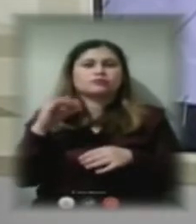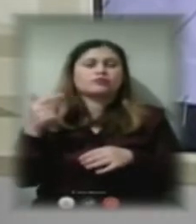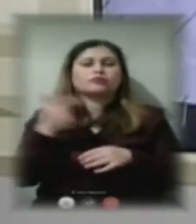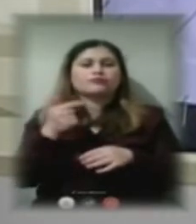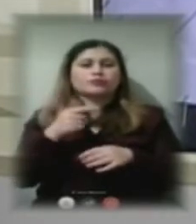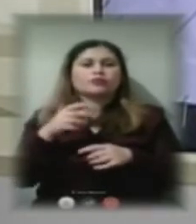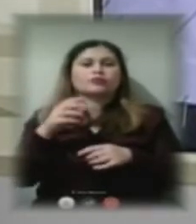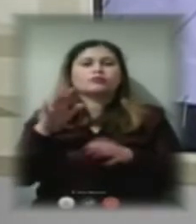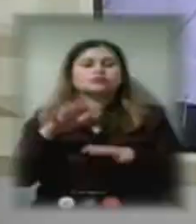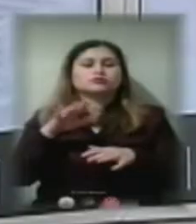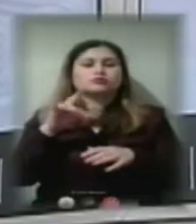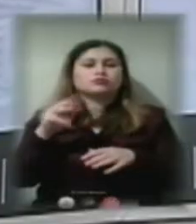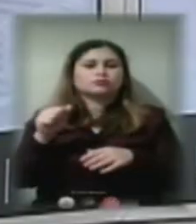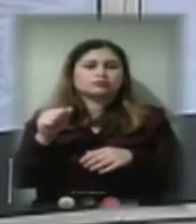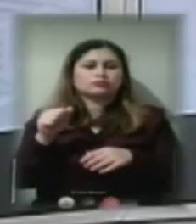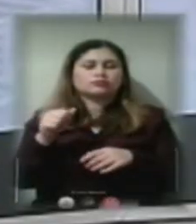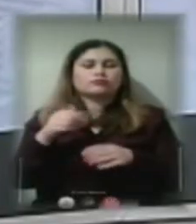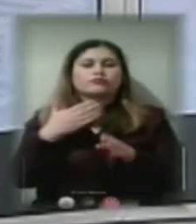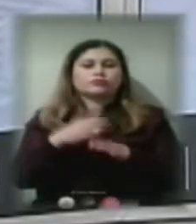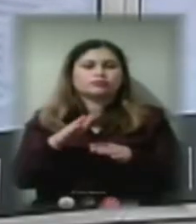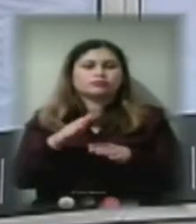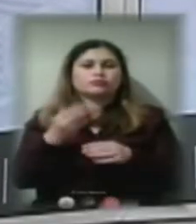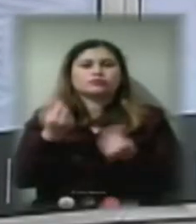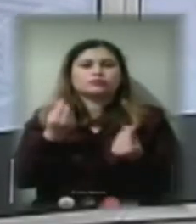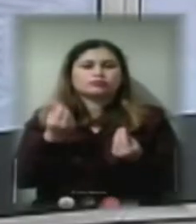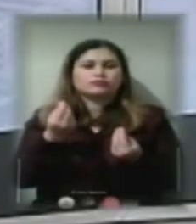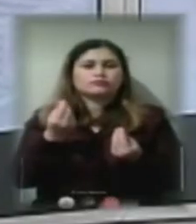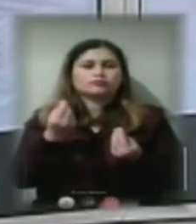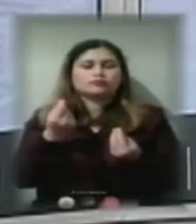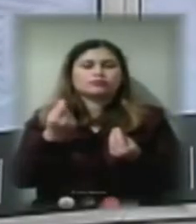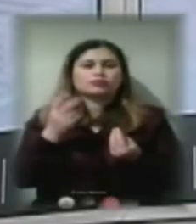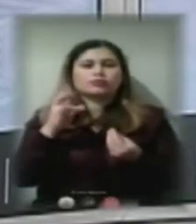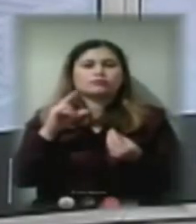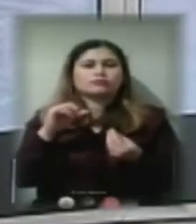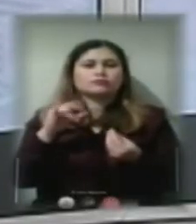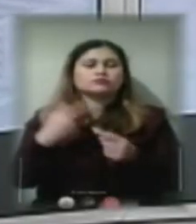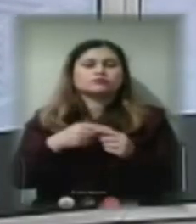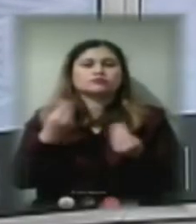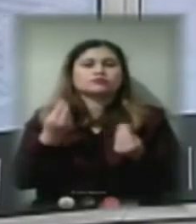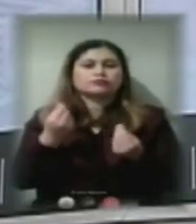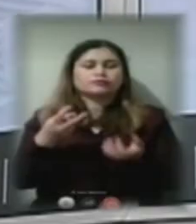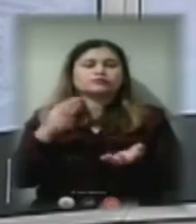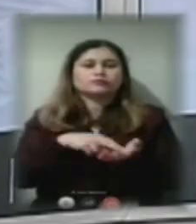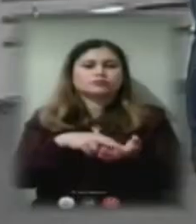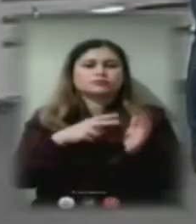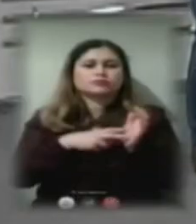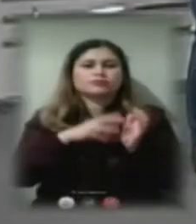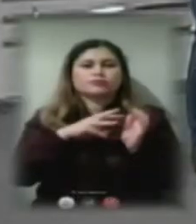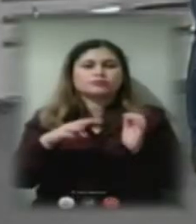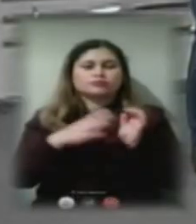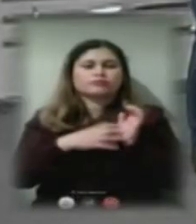виділила кошти. А наразі ці кошти становлять 7 мільйонів 900 тисяч на